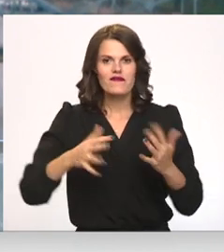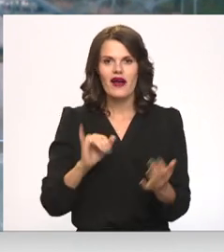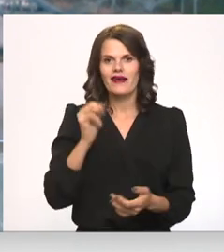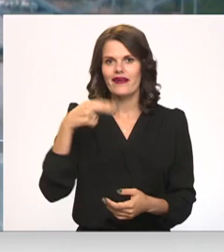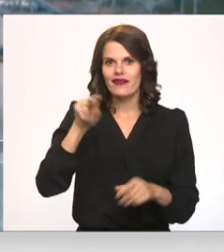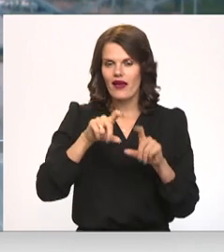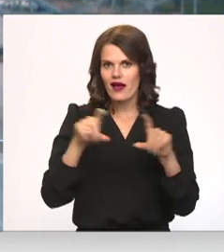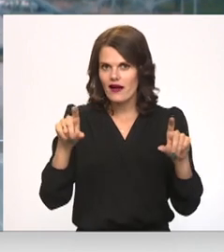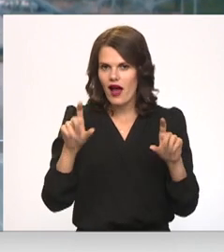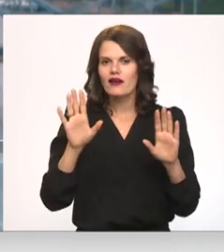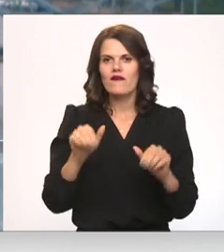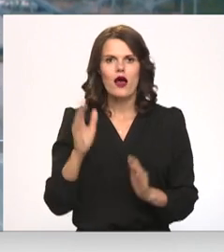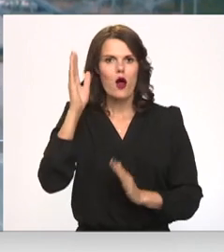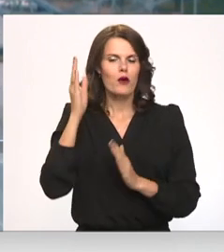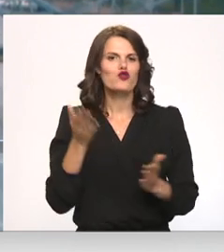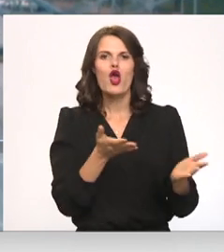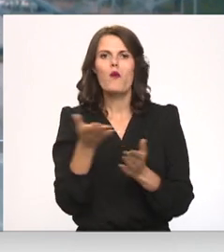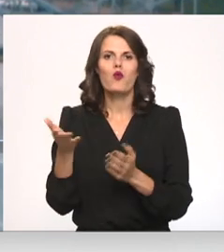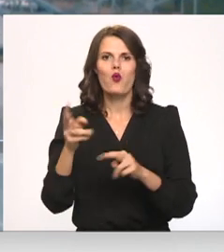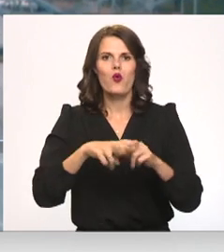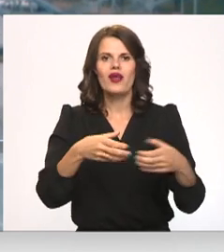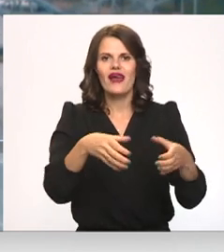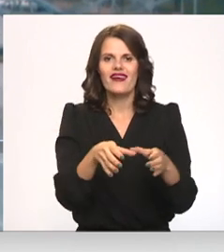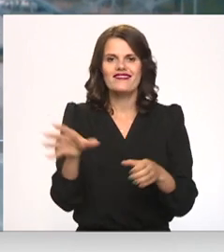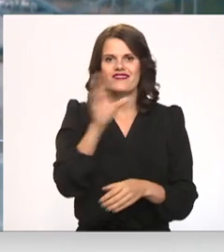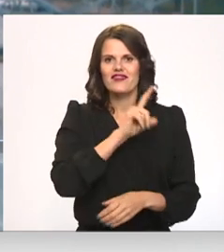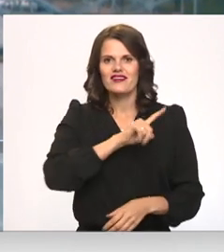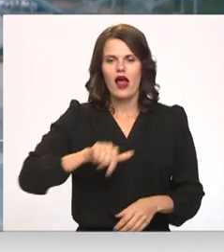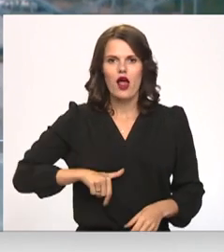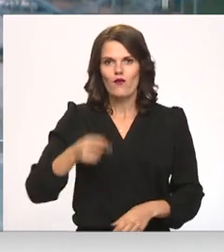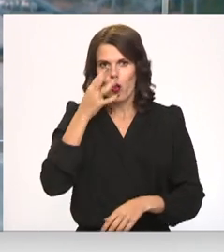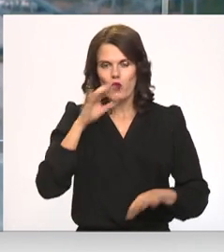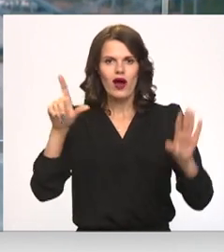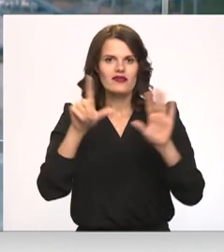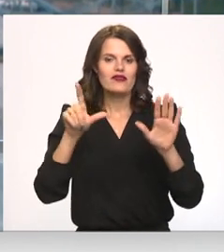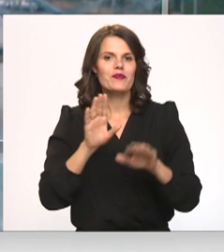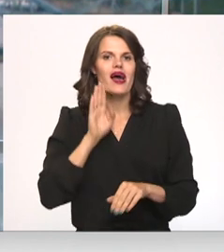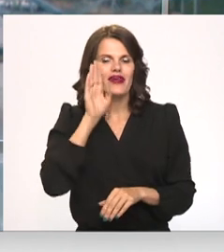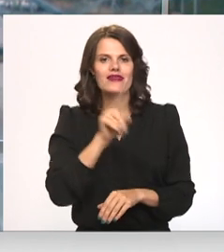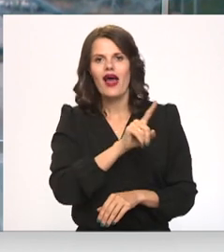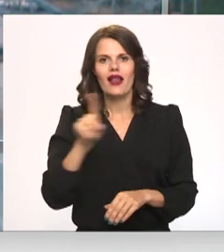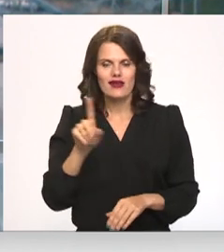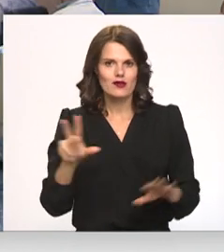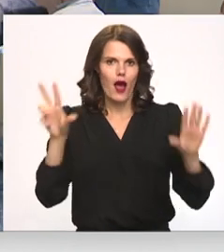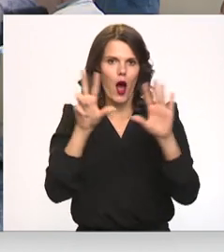vēlēšanās varēs balsot, ja kurā iecirknīja visā Latvijā, no 7. rītā līdz 8. vakarā. Turpinamā dar līdzīte.